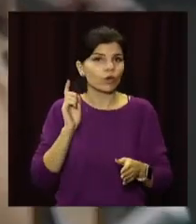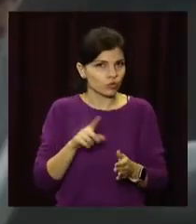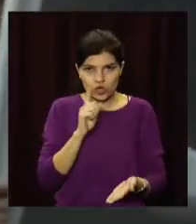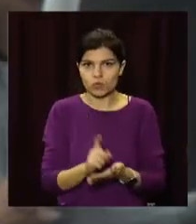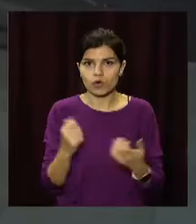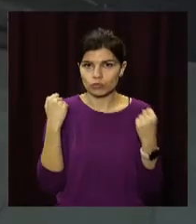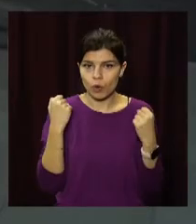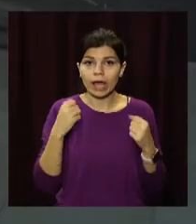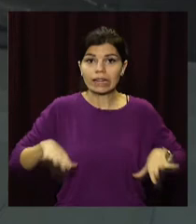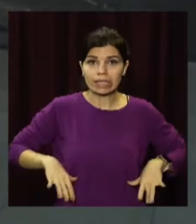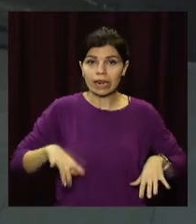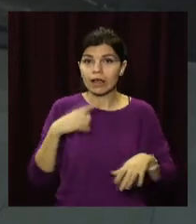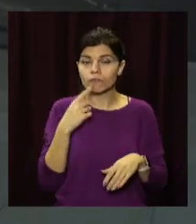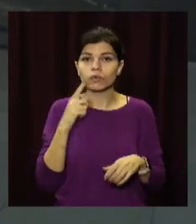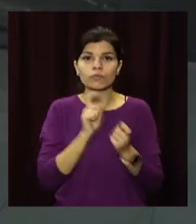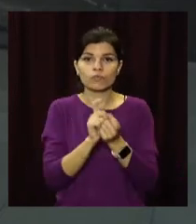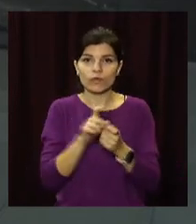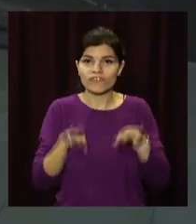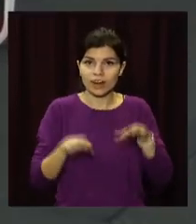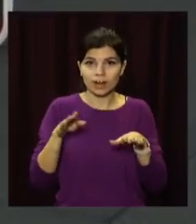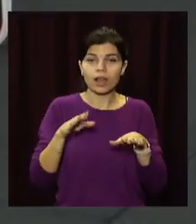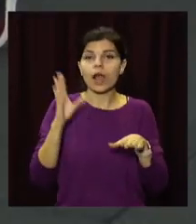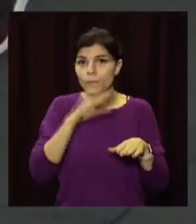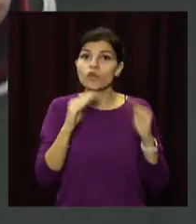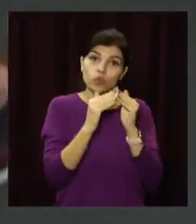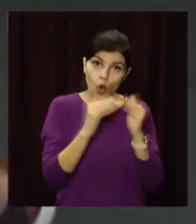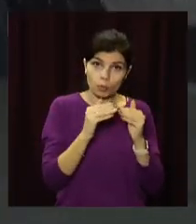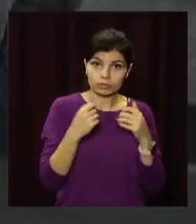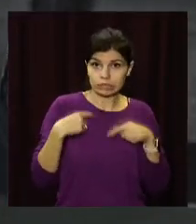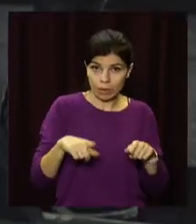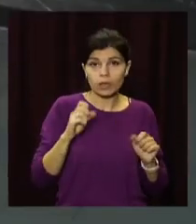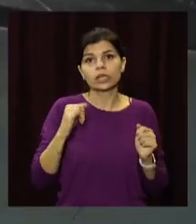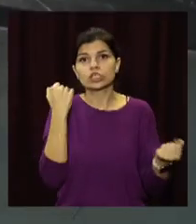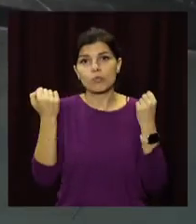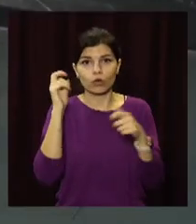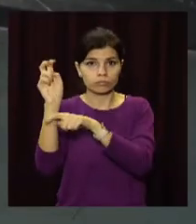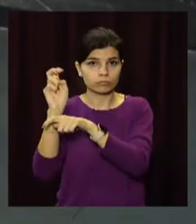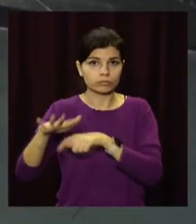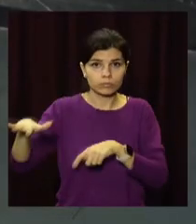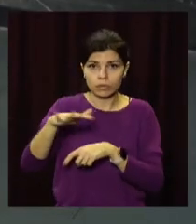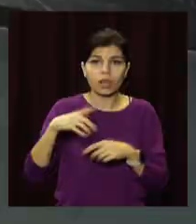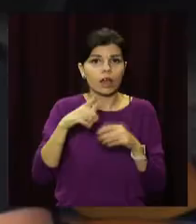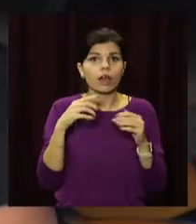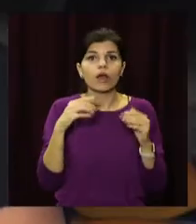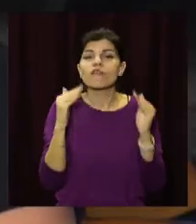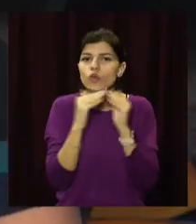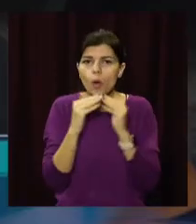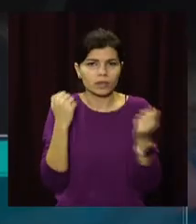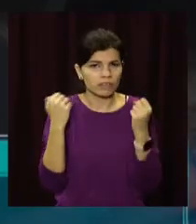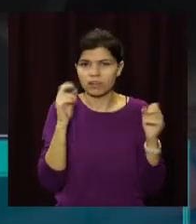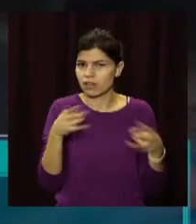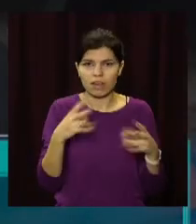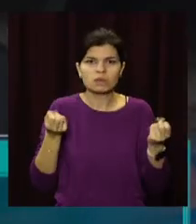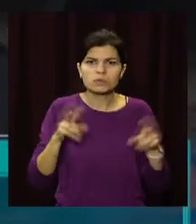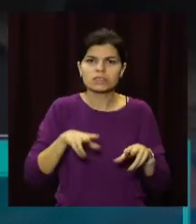кажуть, боротися із зайвою вогою можна як вдома, так і в спортзалі. Для домашніх тренувань ніякого обладнання не потрібно. Найголовніше в